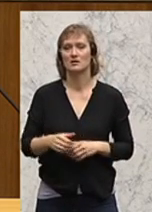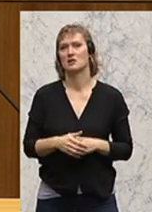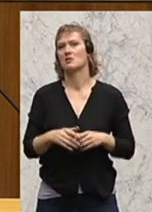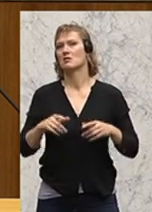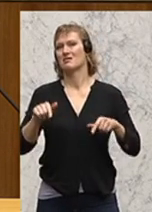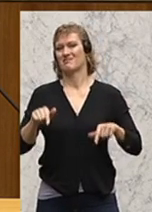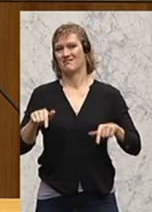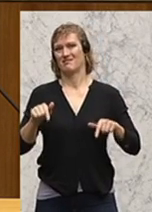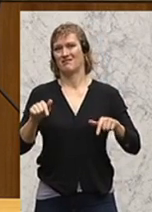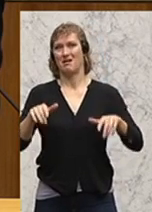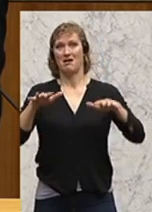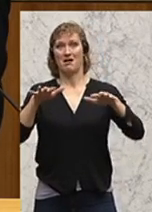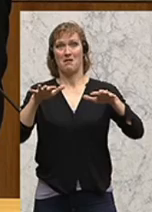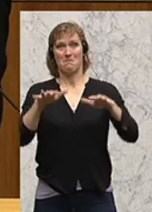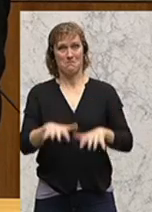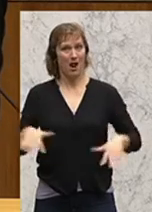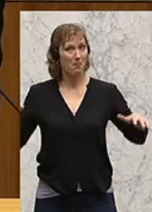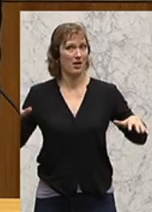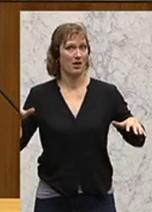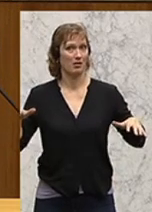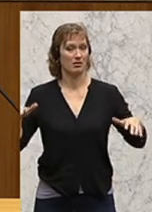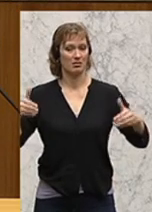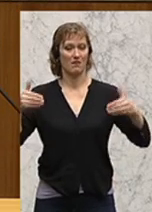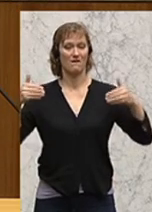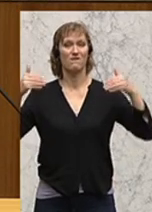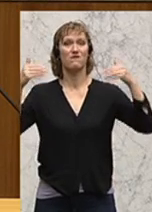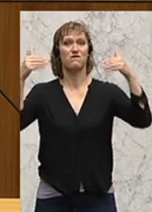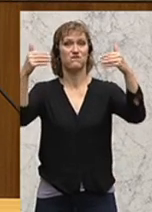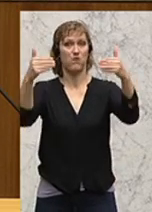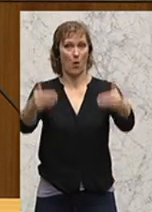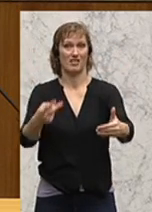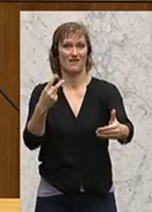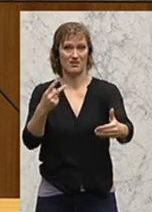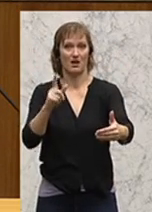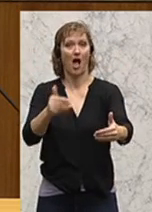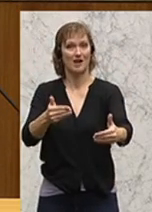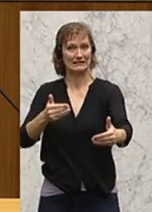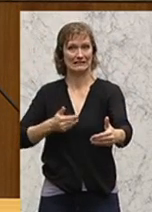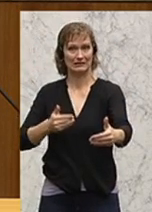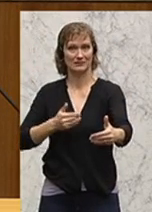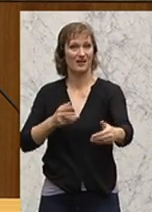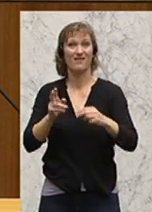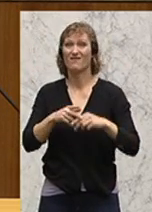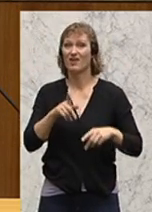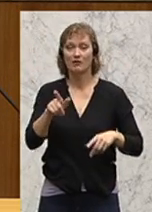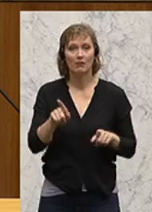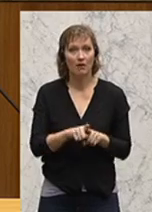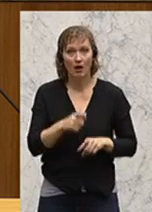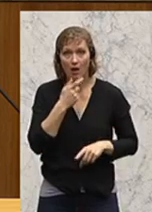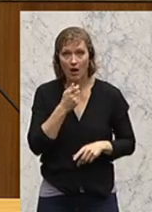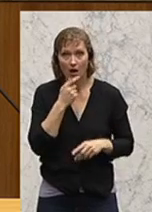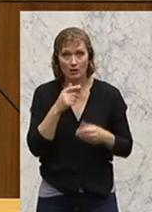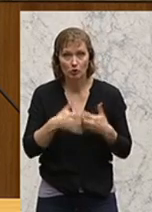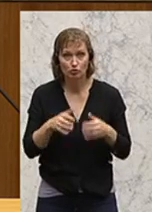das Parlament in den Vordergrund zu bringen, dann wären wir genau auf den alten Schienen